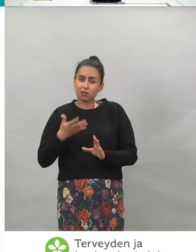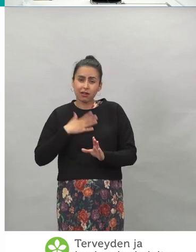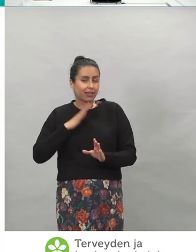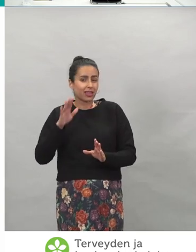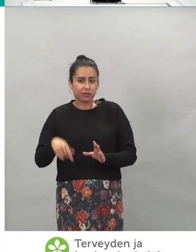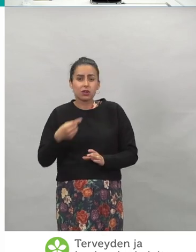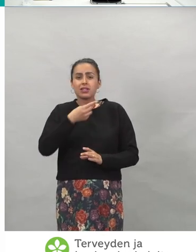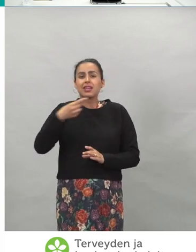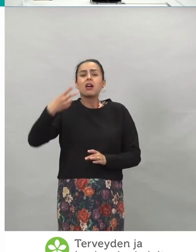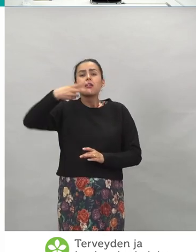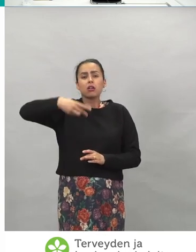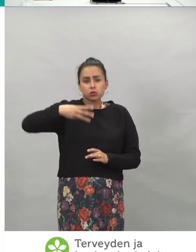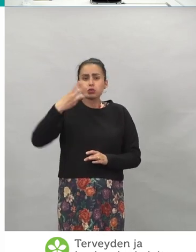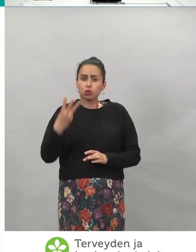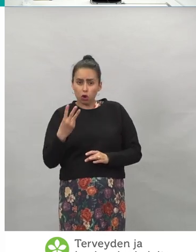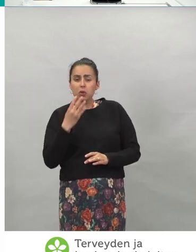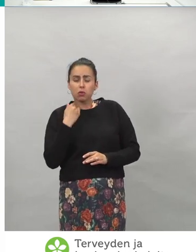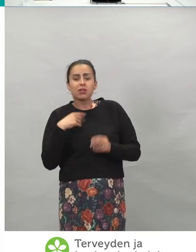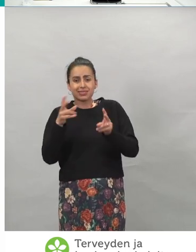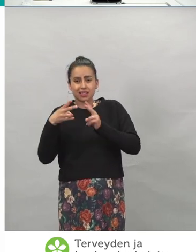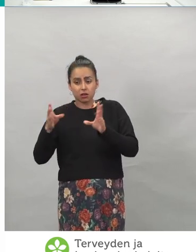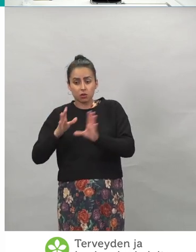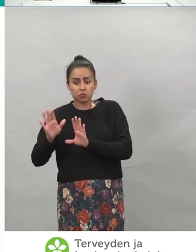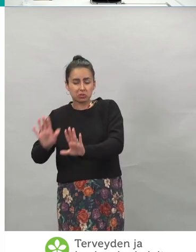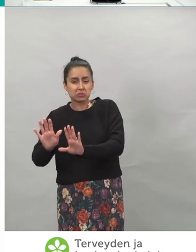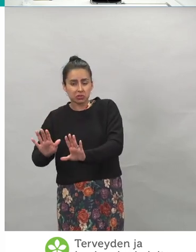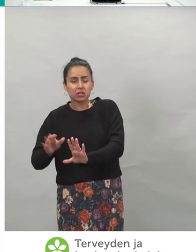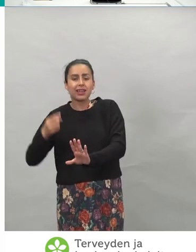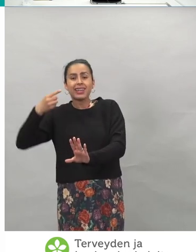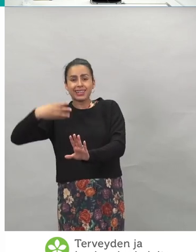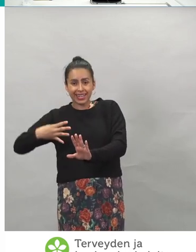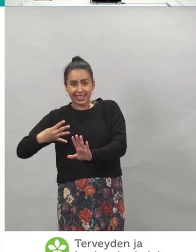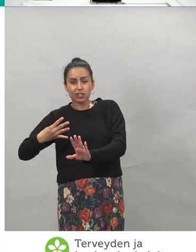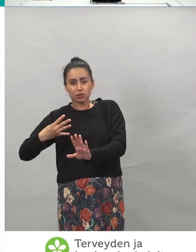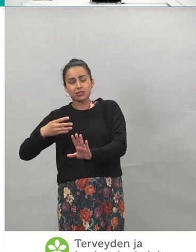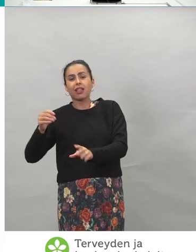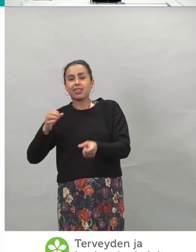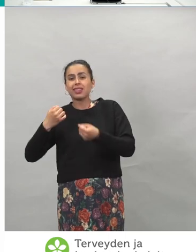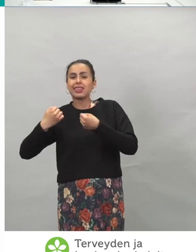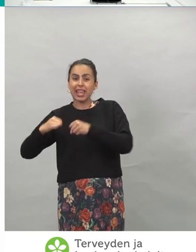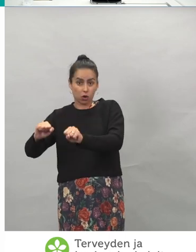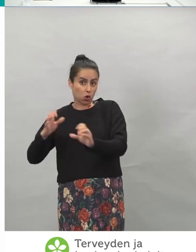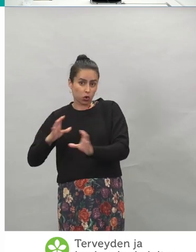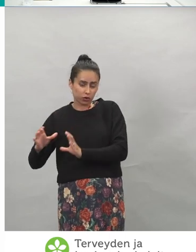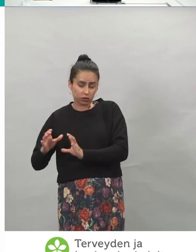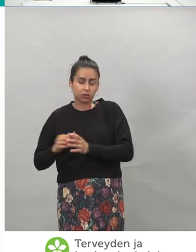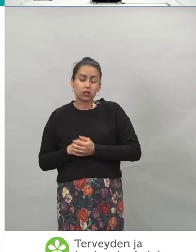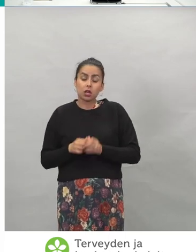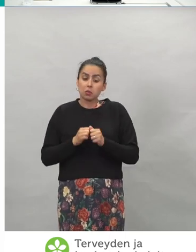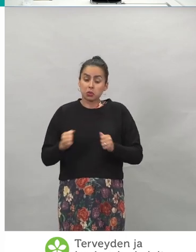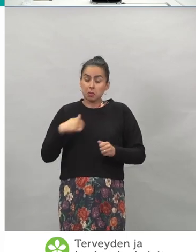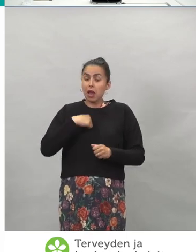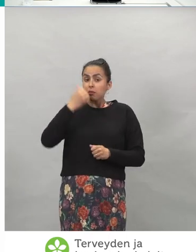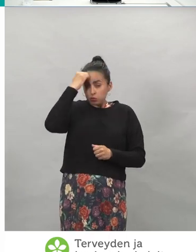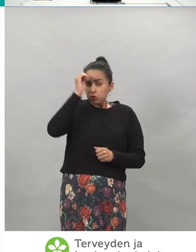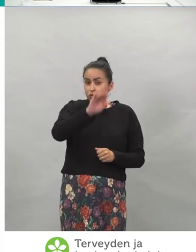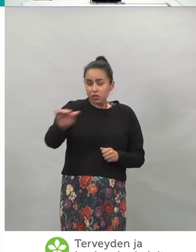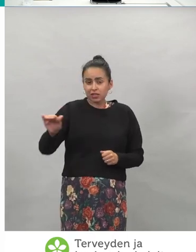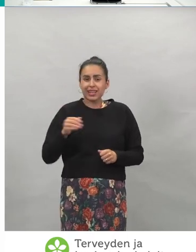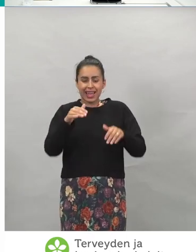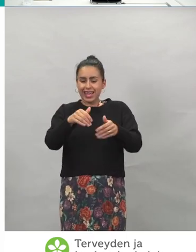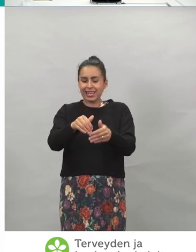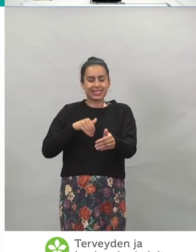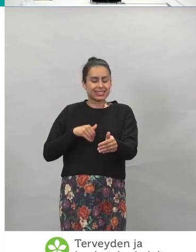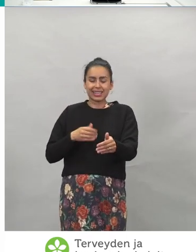Niitä oli 123, jotka oli sairaalahoidossa ja 14 tehohoidossa. Mutta tämä rekisteri muistutan, että se ei kerro meille